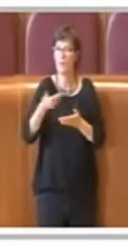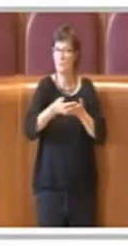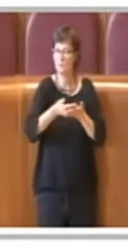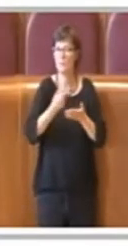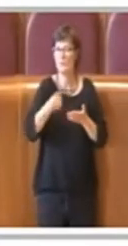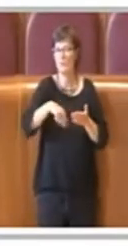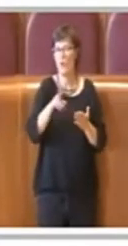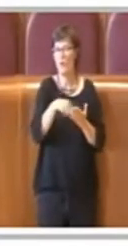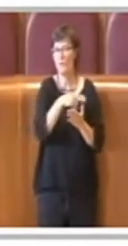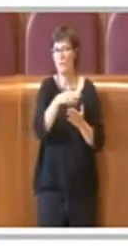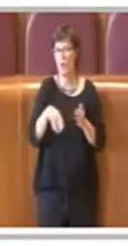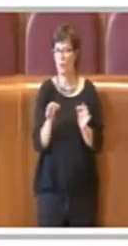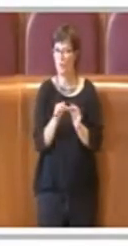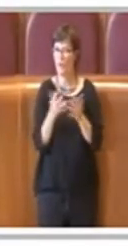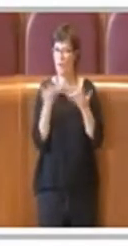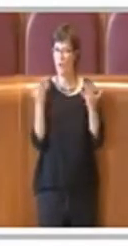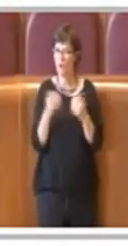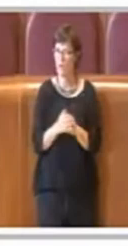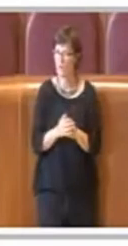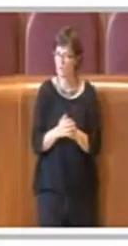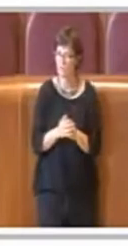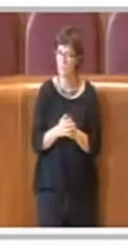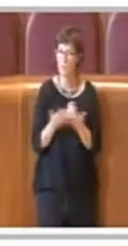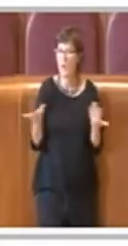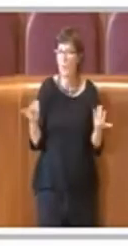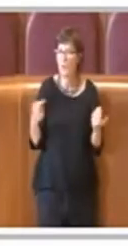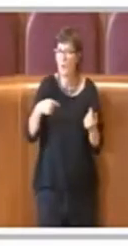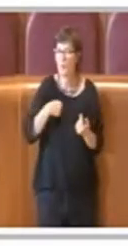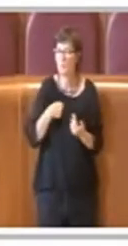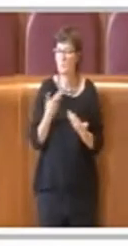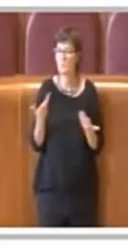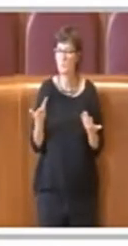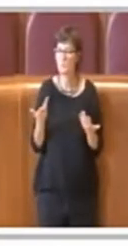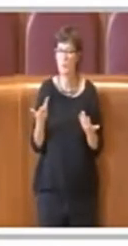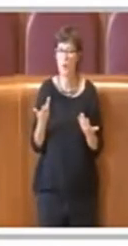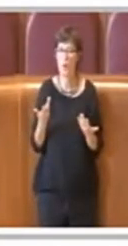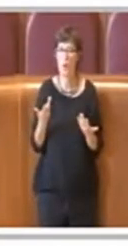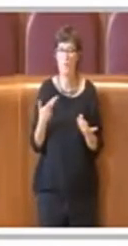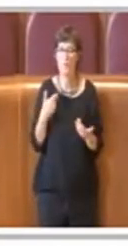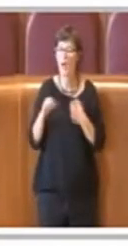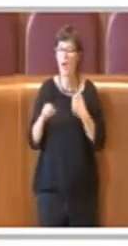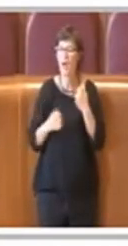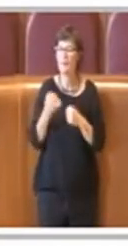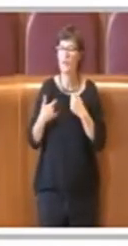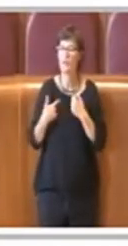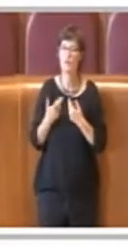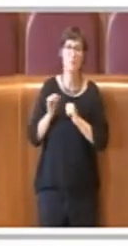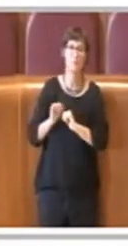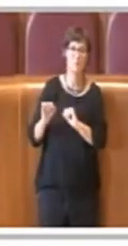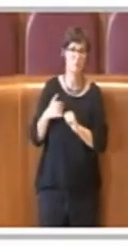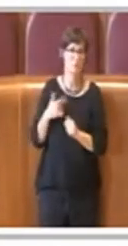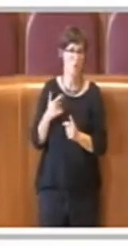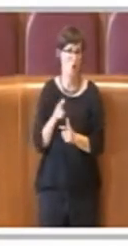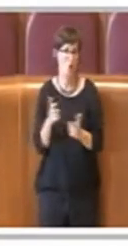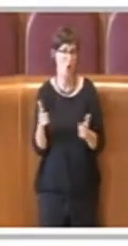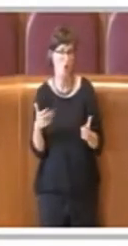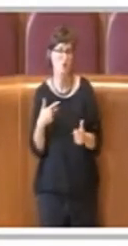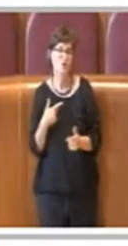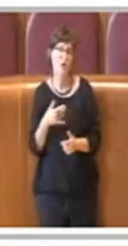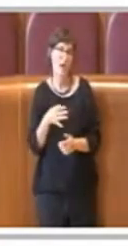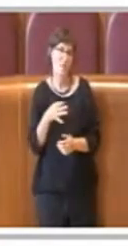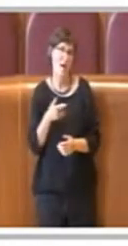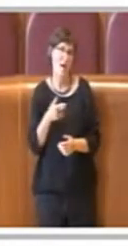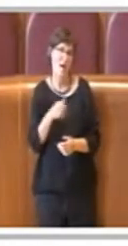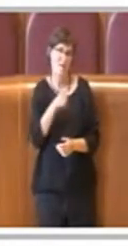Quindi ecco, io come vedete non ho nessun atteggiamento di tipo ostruzionistico, però è giusto mettere in luce le incoerenze,